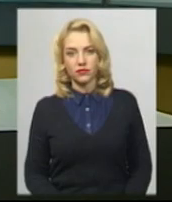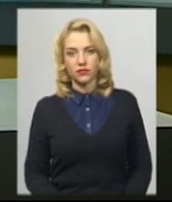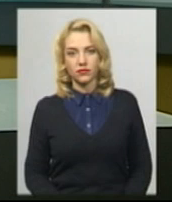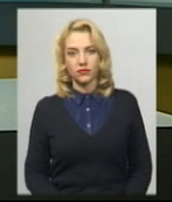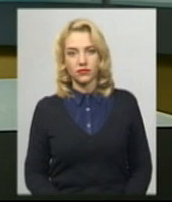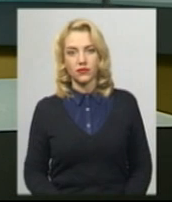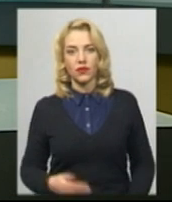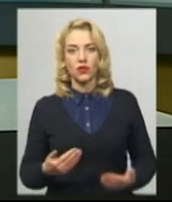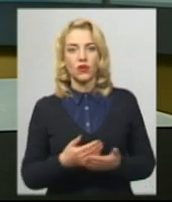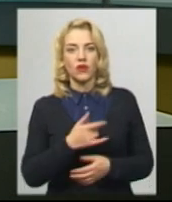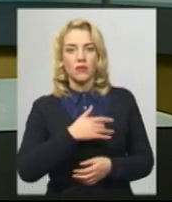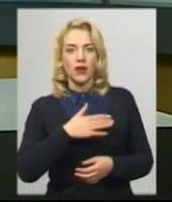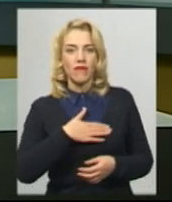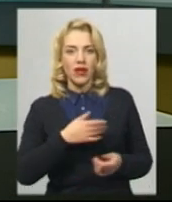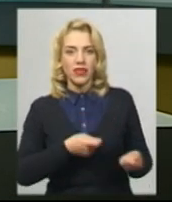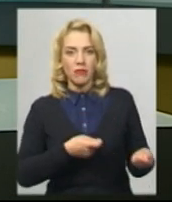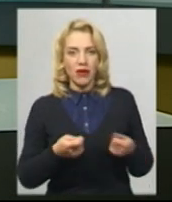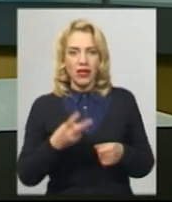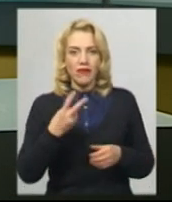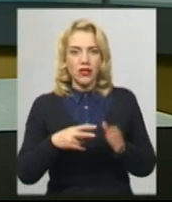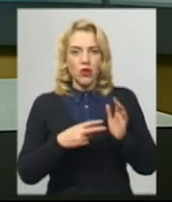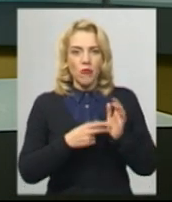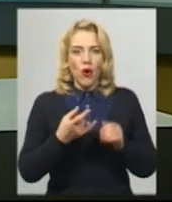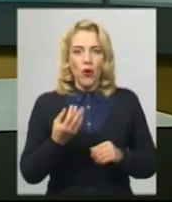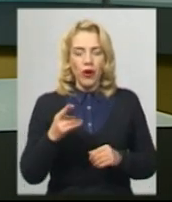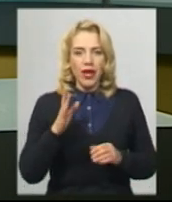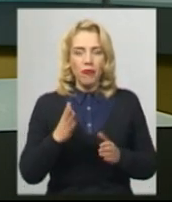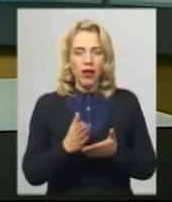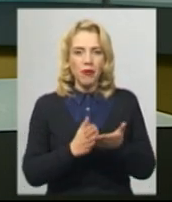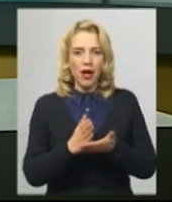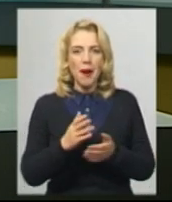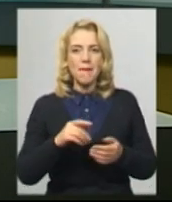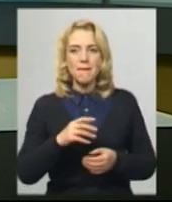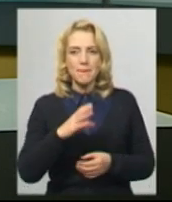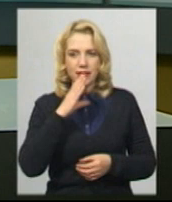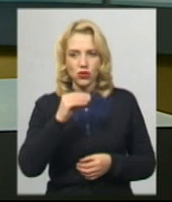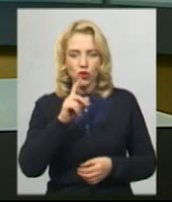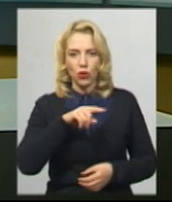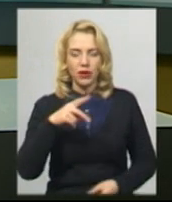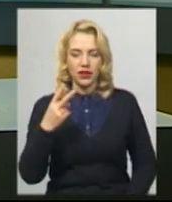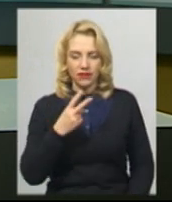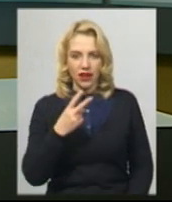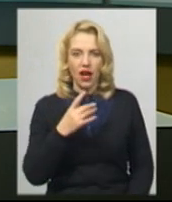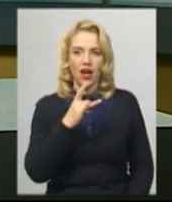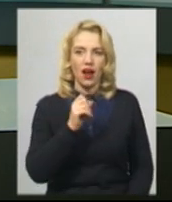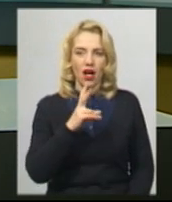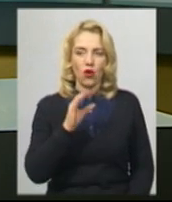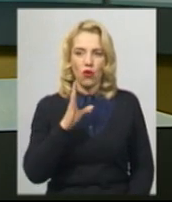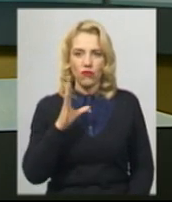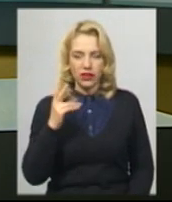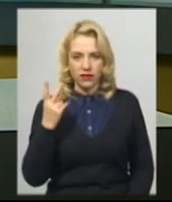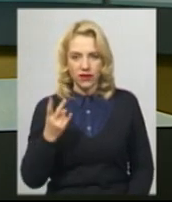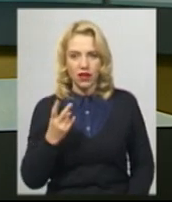Новий приватний перевізник із 27 грудня обслуговуватиме маршрут номер 2 «Ракове-Гречане» у Хмельницькому. Такий результат